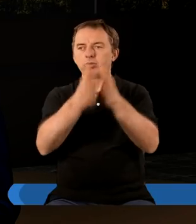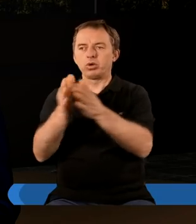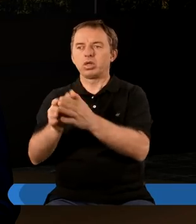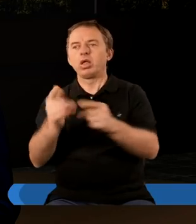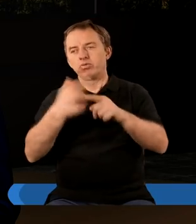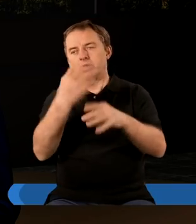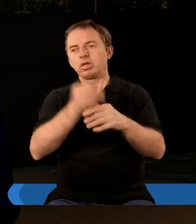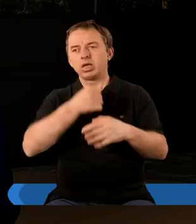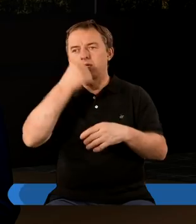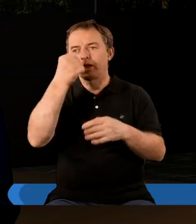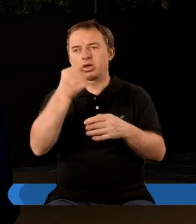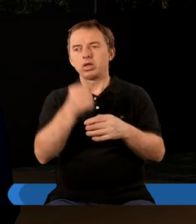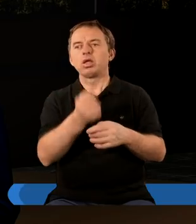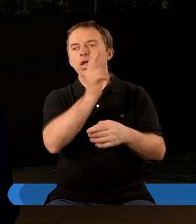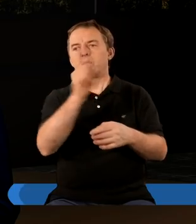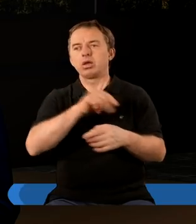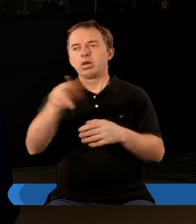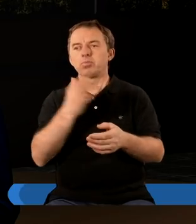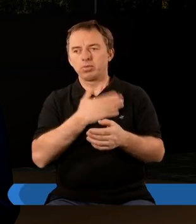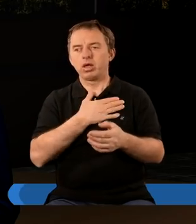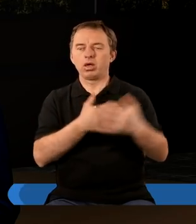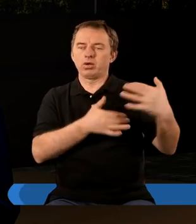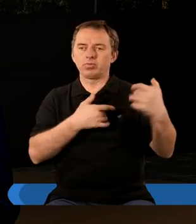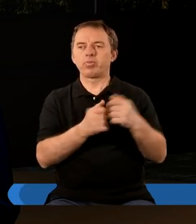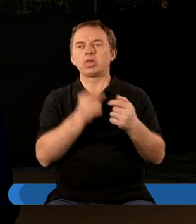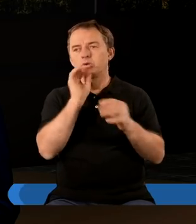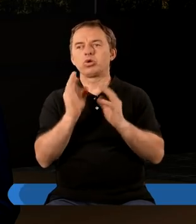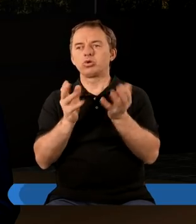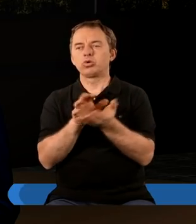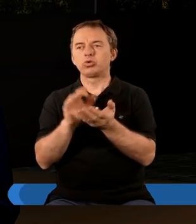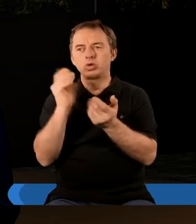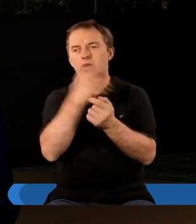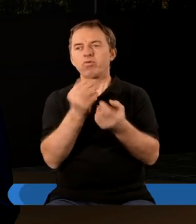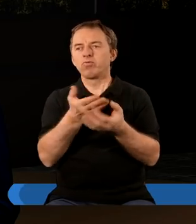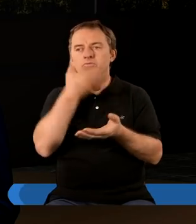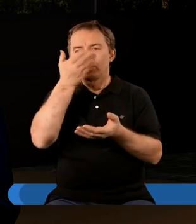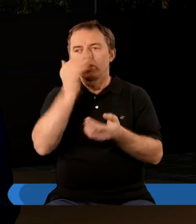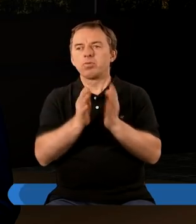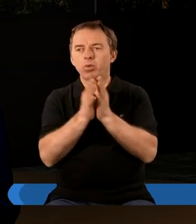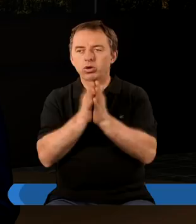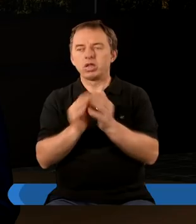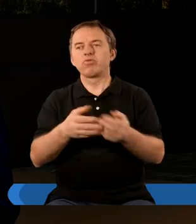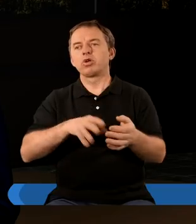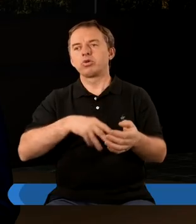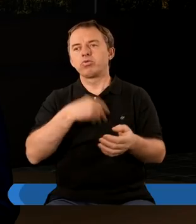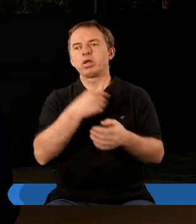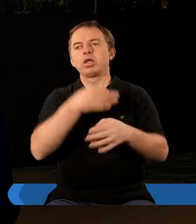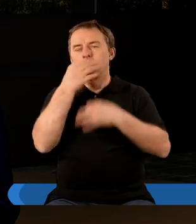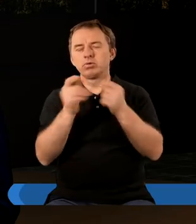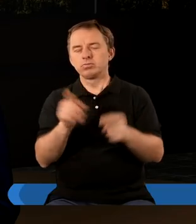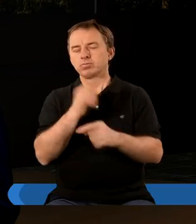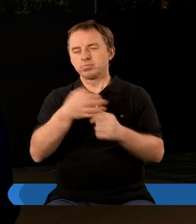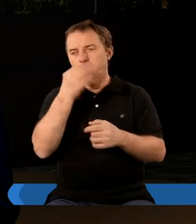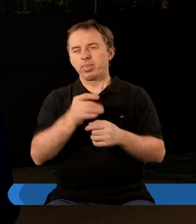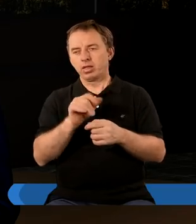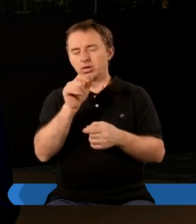postacie i dwudziestu czterech starców, a każdy z nich miał harfę i złotą czaszę pełną wonności. Są to modlitwy świętych. I zaśpiewali